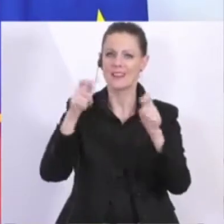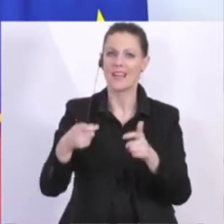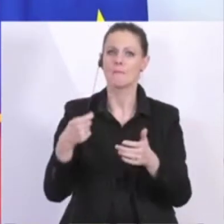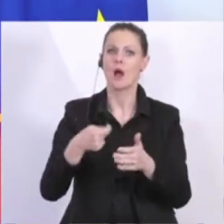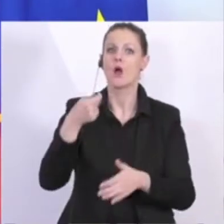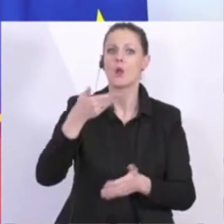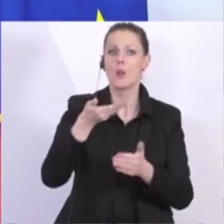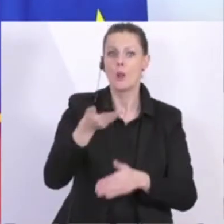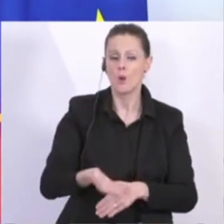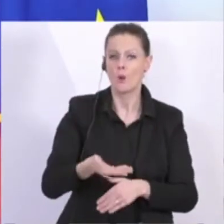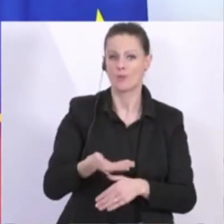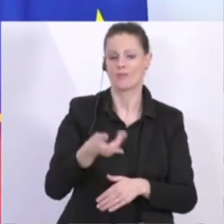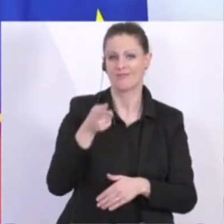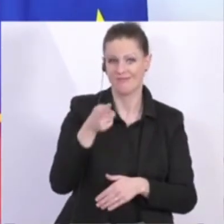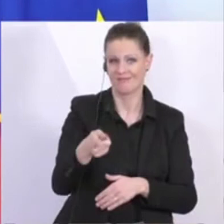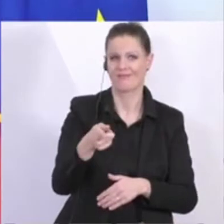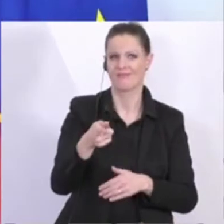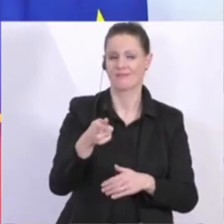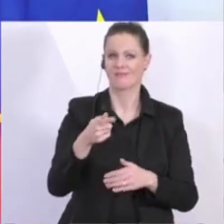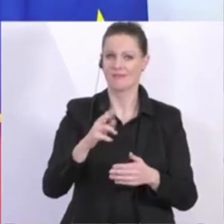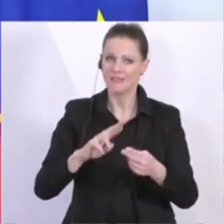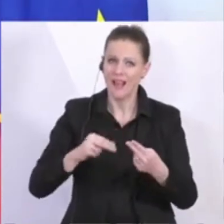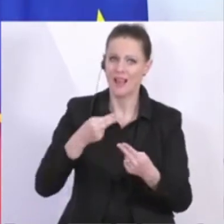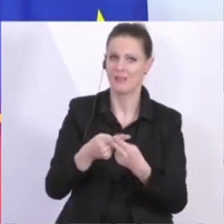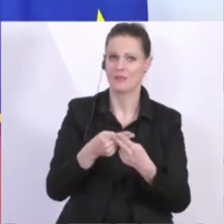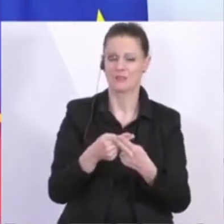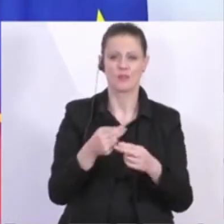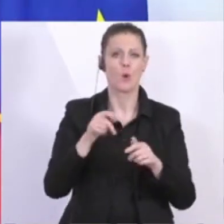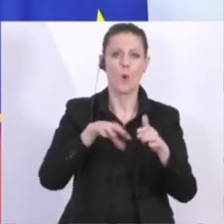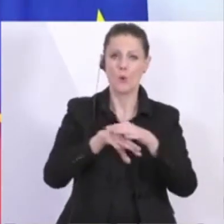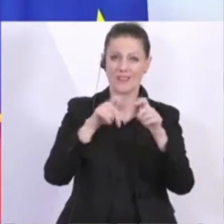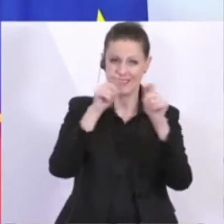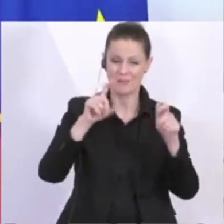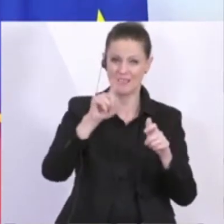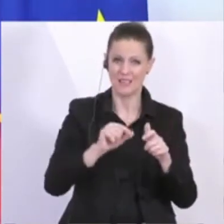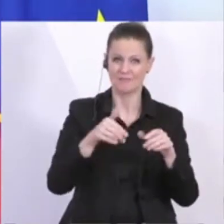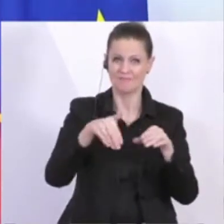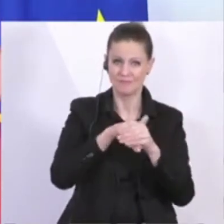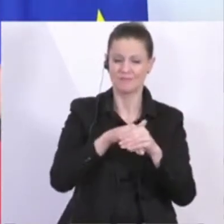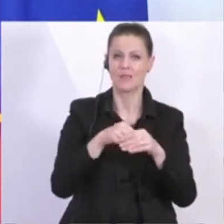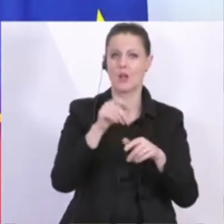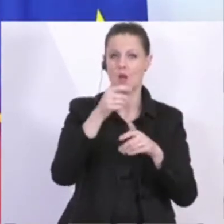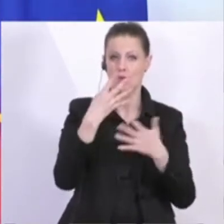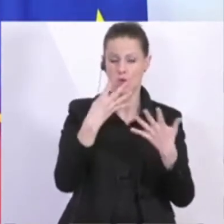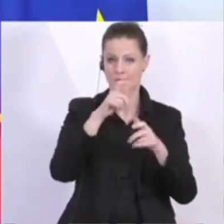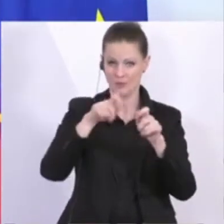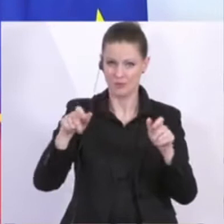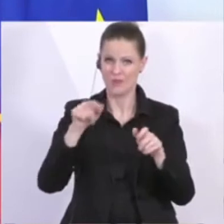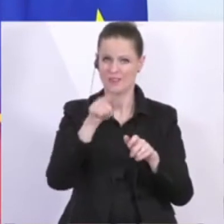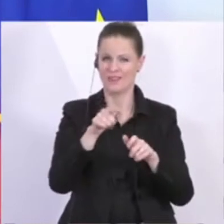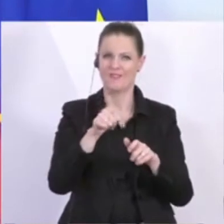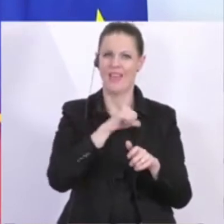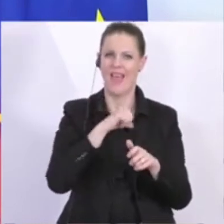Also der kleinste Unternehmer mit bis zu neun Beschäftigten hat ja auch ein eigenes